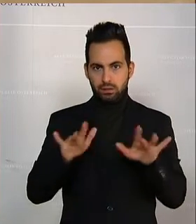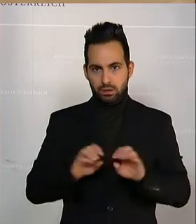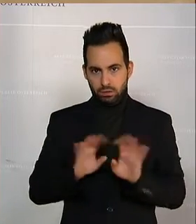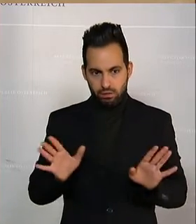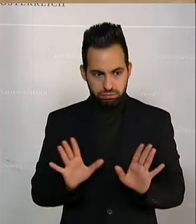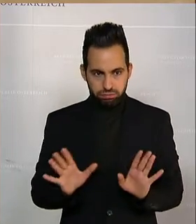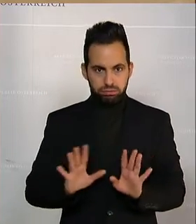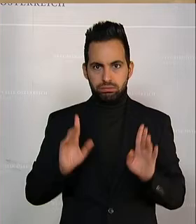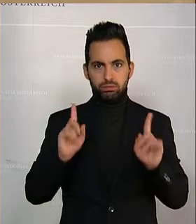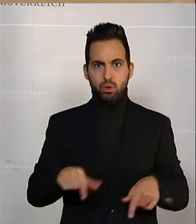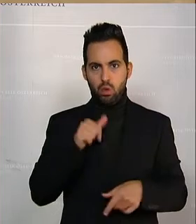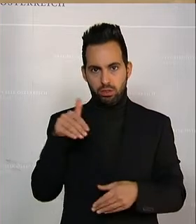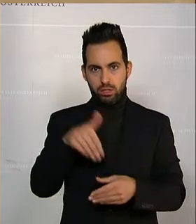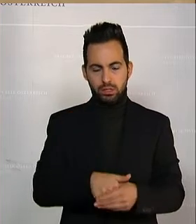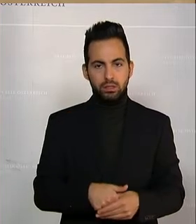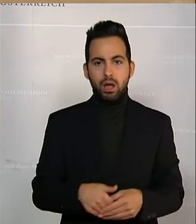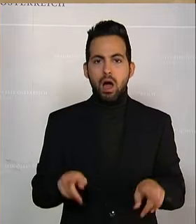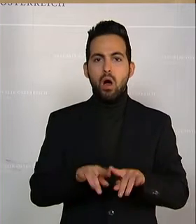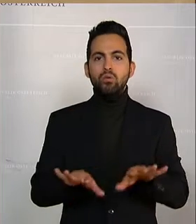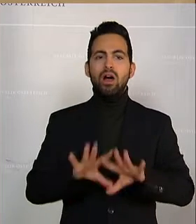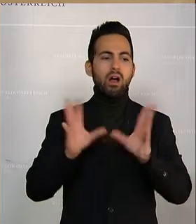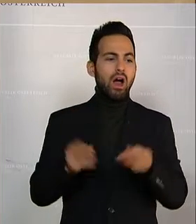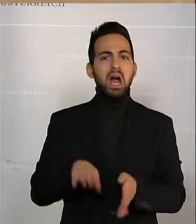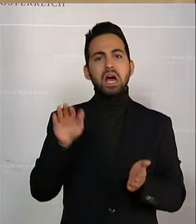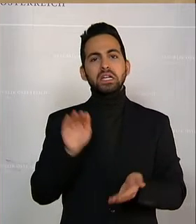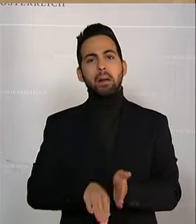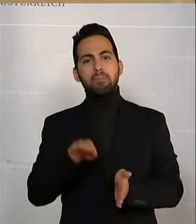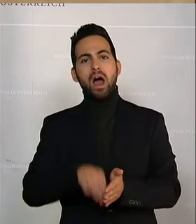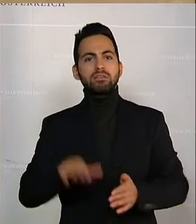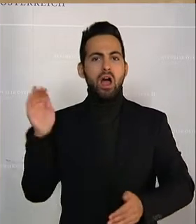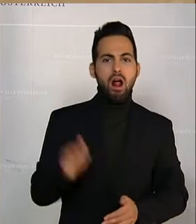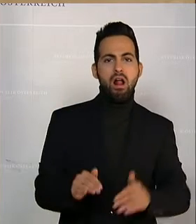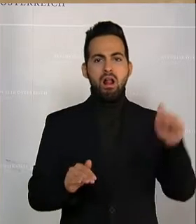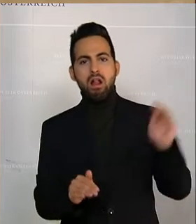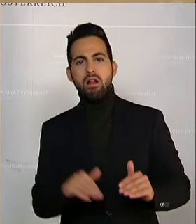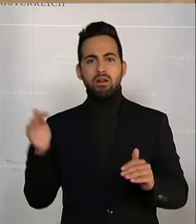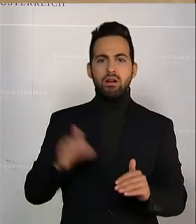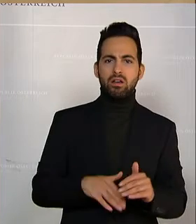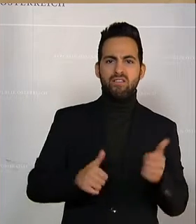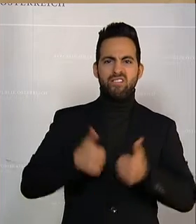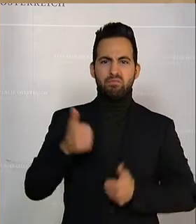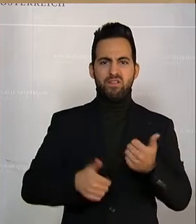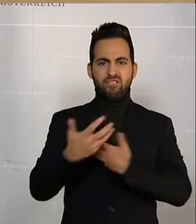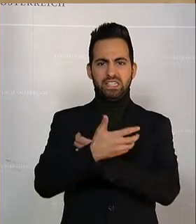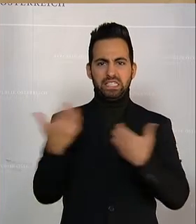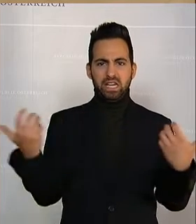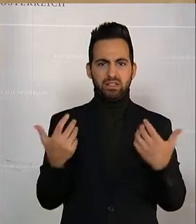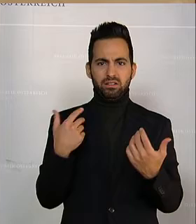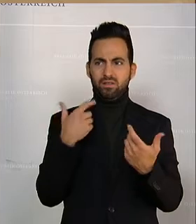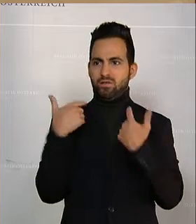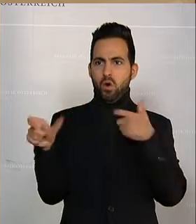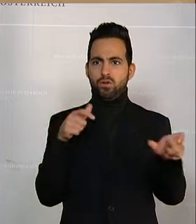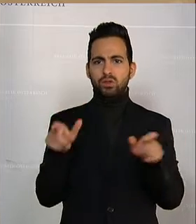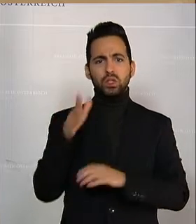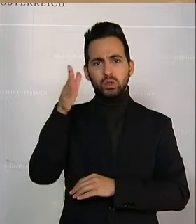natürlich keinen Anlass. Und auch die ganzen Rabattschlachten und wettbewerbsverzerrenden Importe sind hier nicht mehr